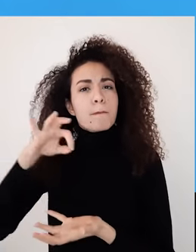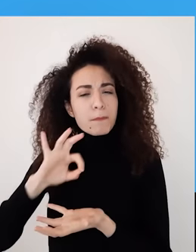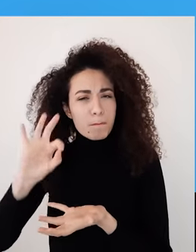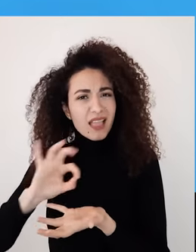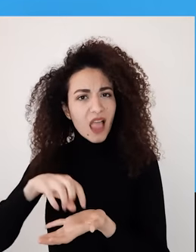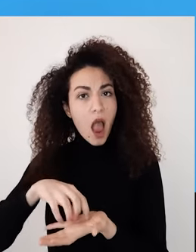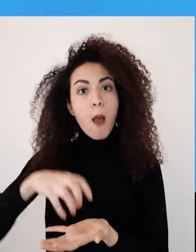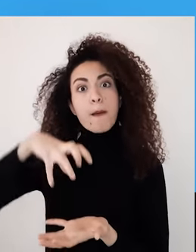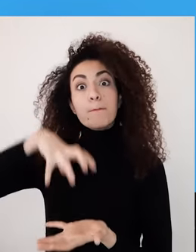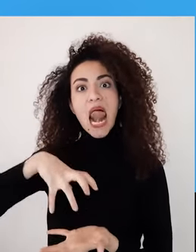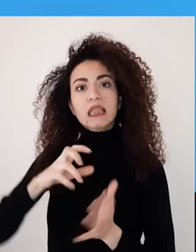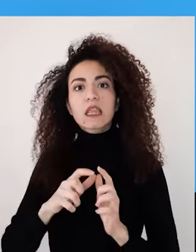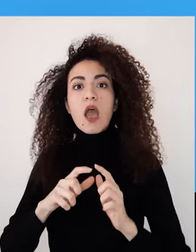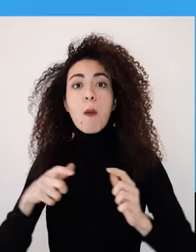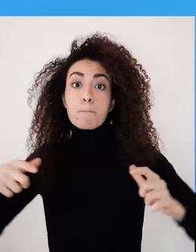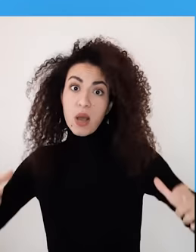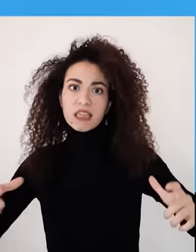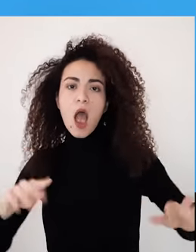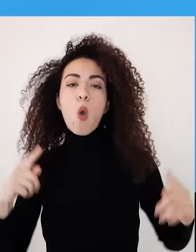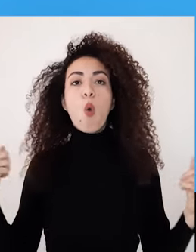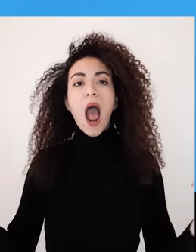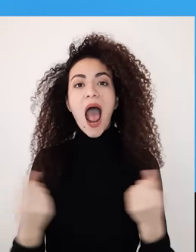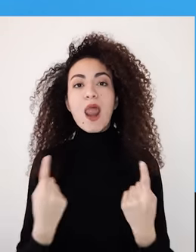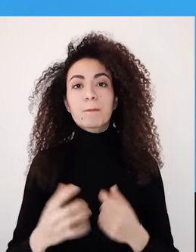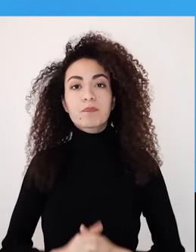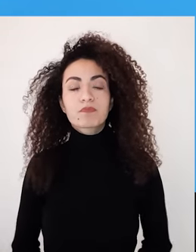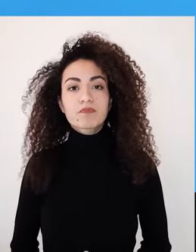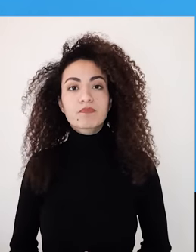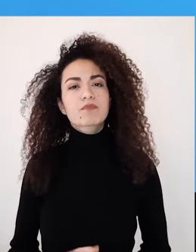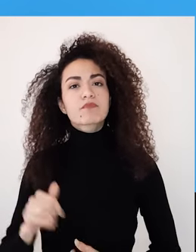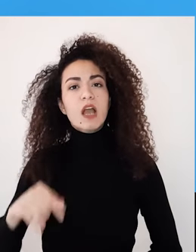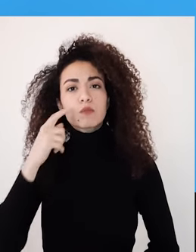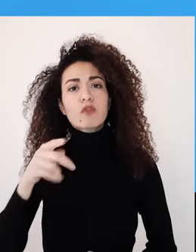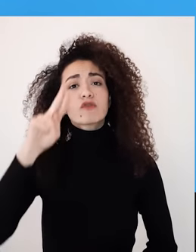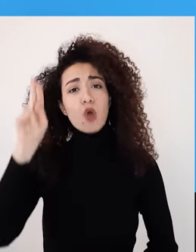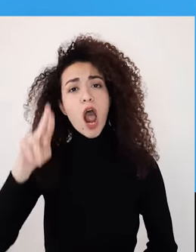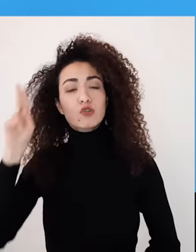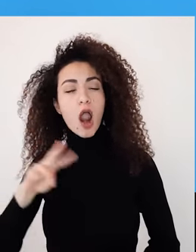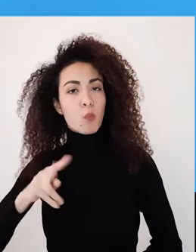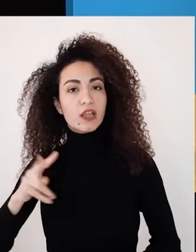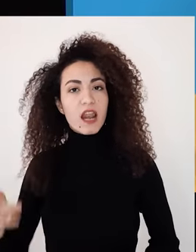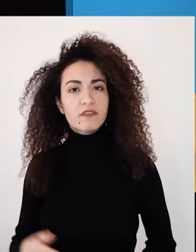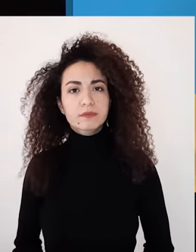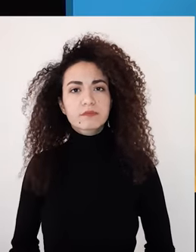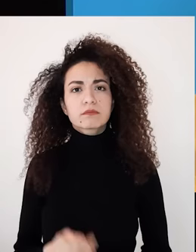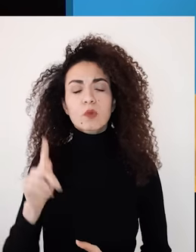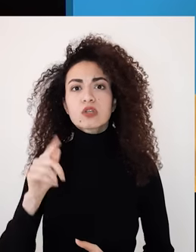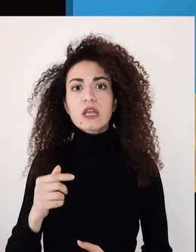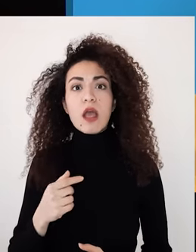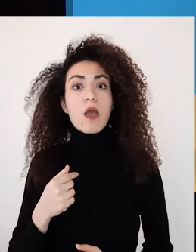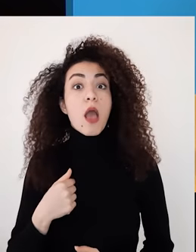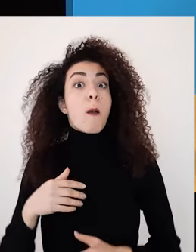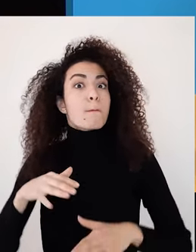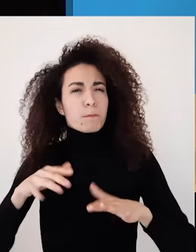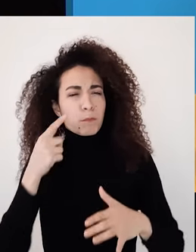الوطني، الإقليمي والعالمي وراح نحقق هاي المسيرة معك من خلال طرح بعض الأسئلة هل ممكن